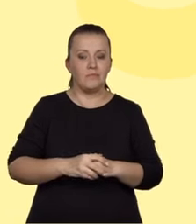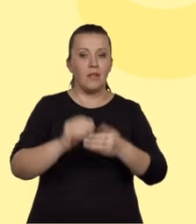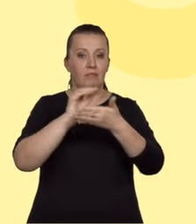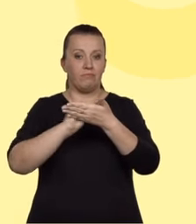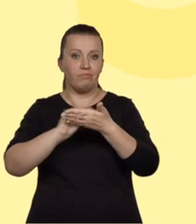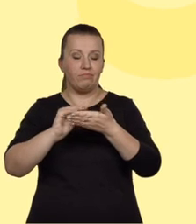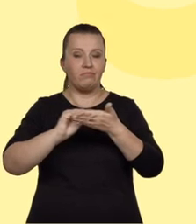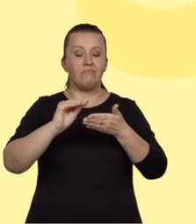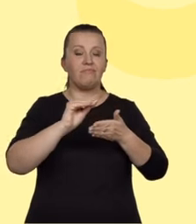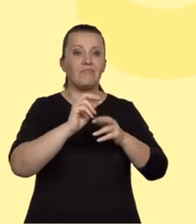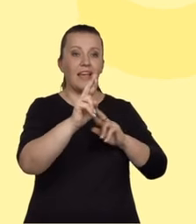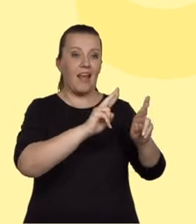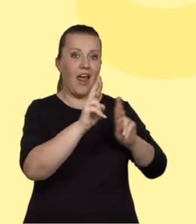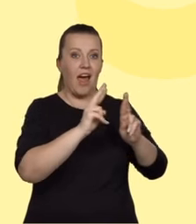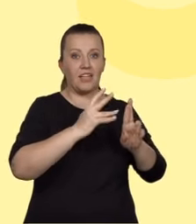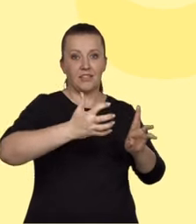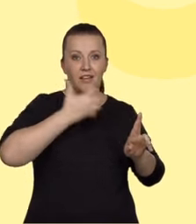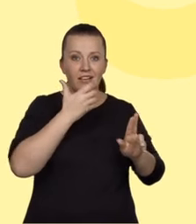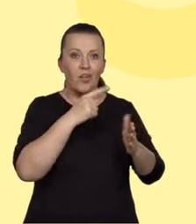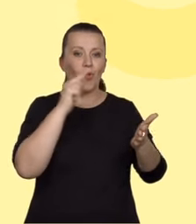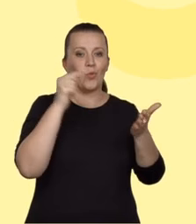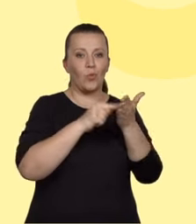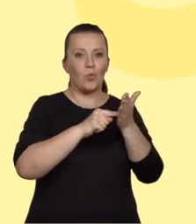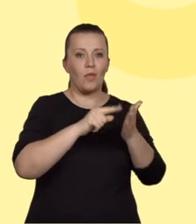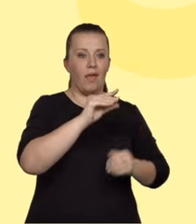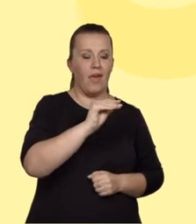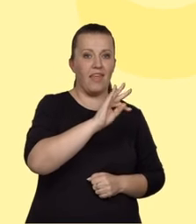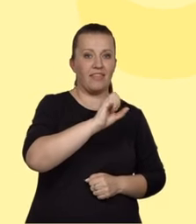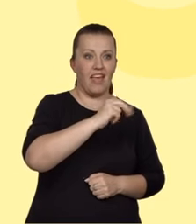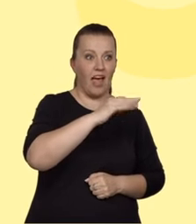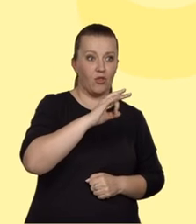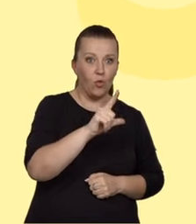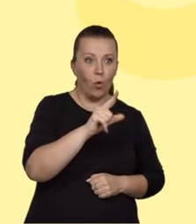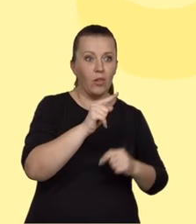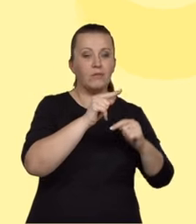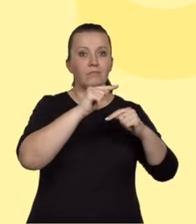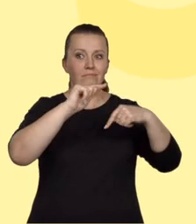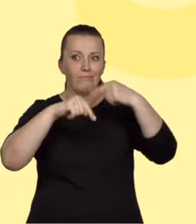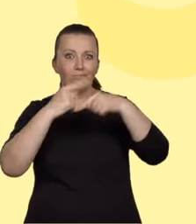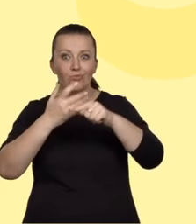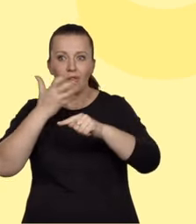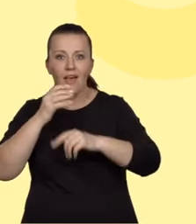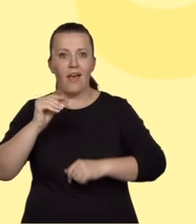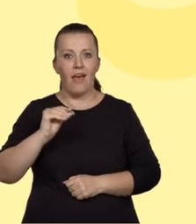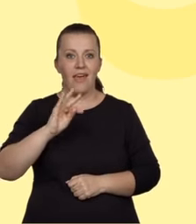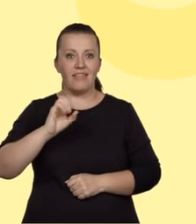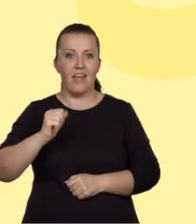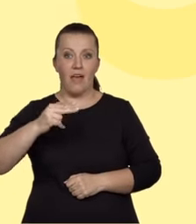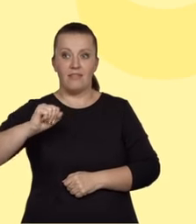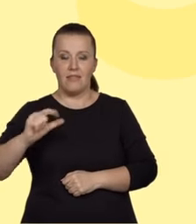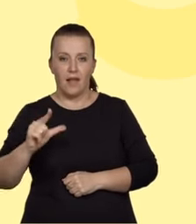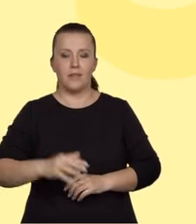będzie dotyczyło etanolu, z którego powstaje etanal. Po drugie, z informacji wprowadzającej